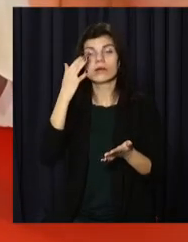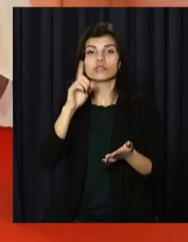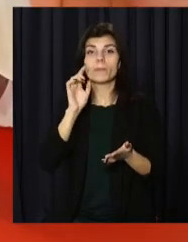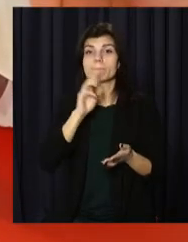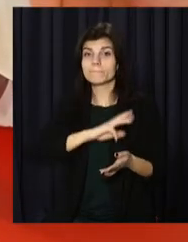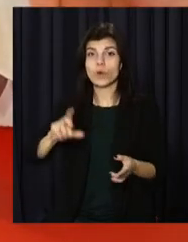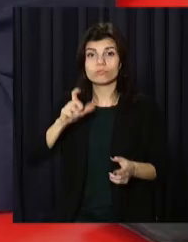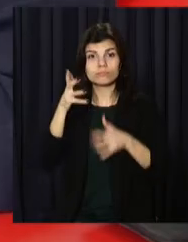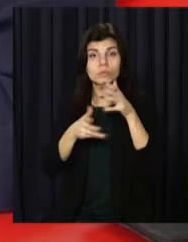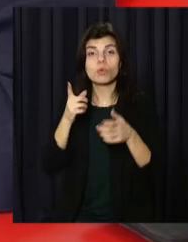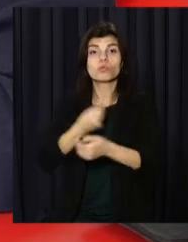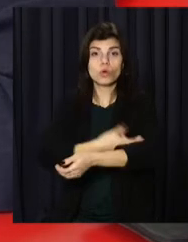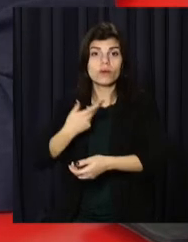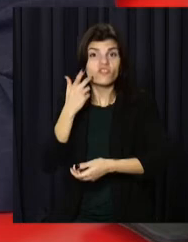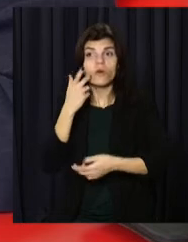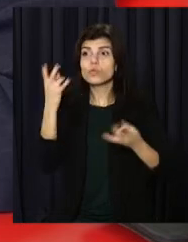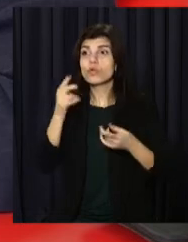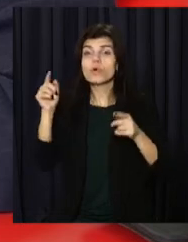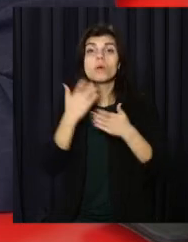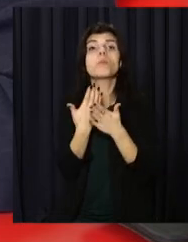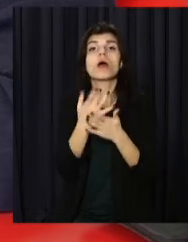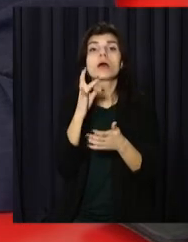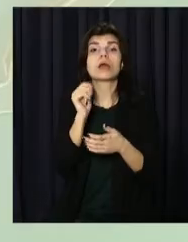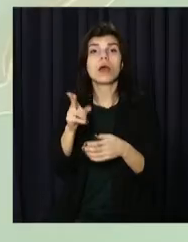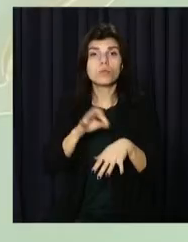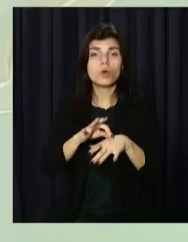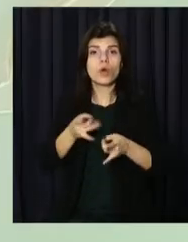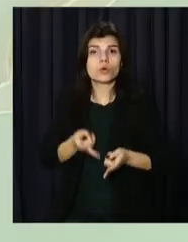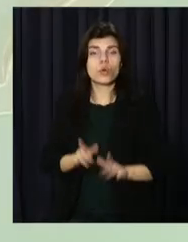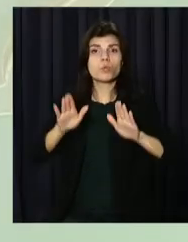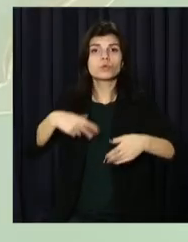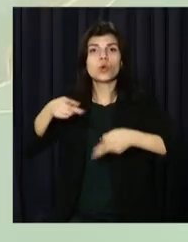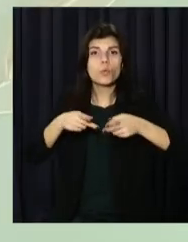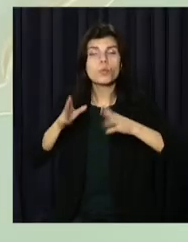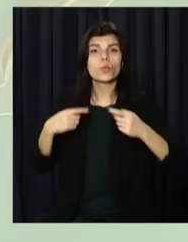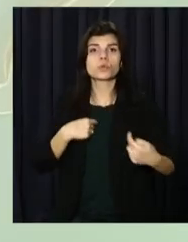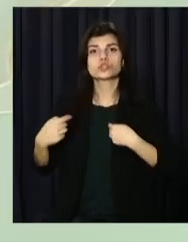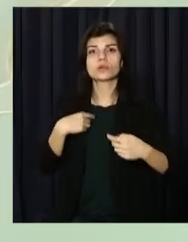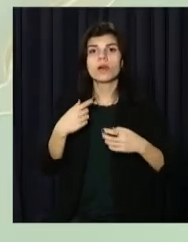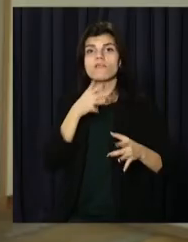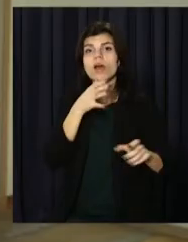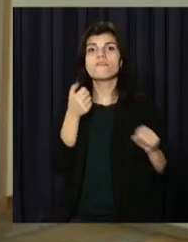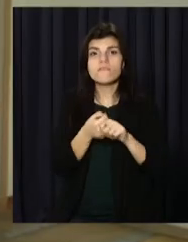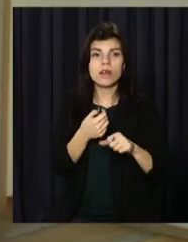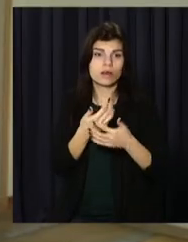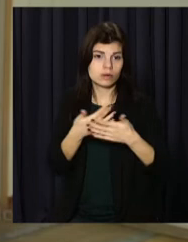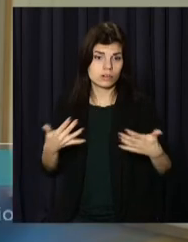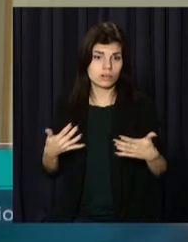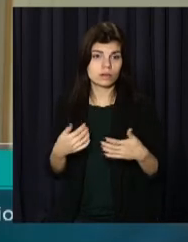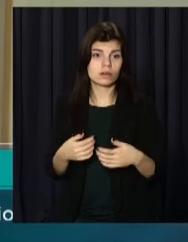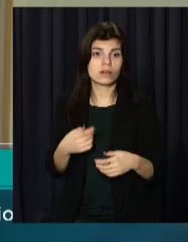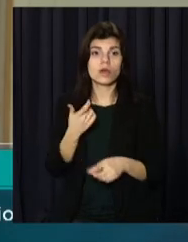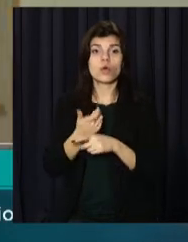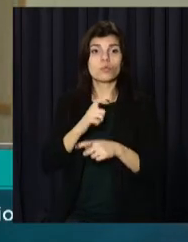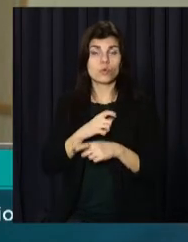.UA». Бо потреба в донорській крові є завжди. Це онкохворі, породіллі, післяопераційні та постраждалі внаслідок ДТП. Найбільший жах,